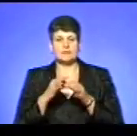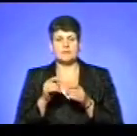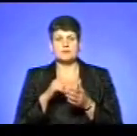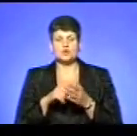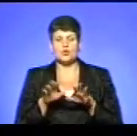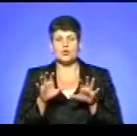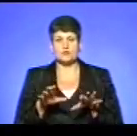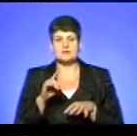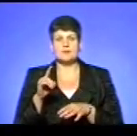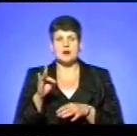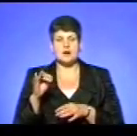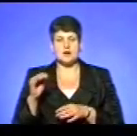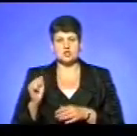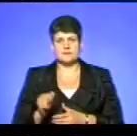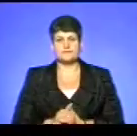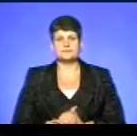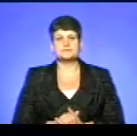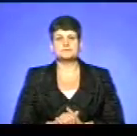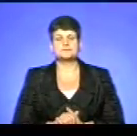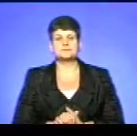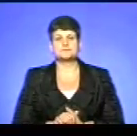з Баража, а потім повернемося ще до розмови.